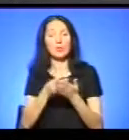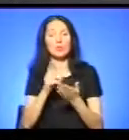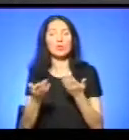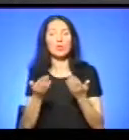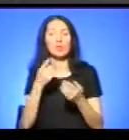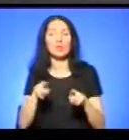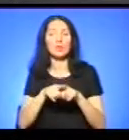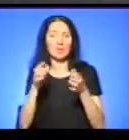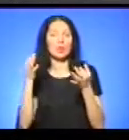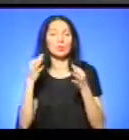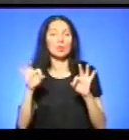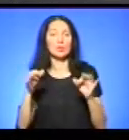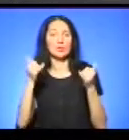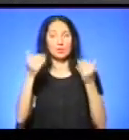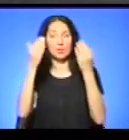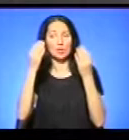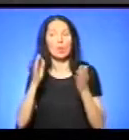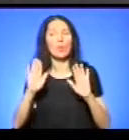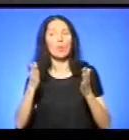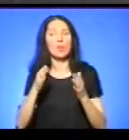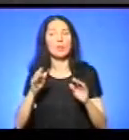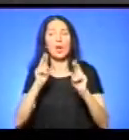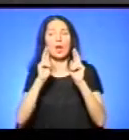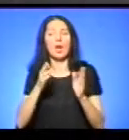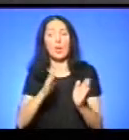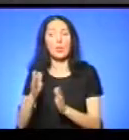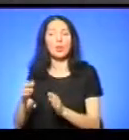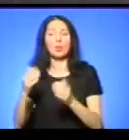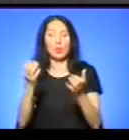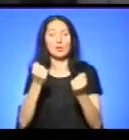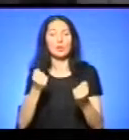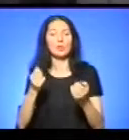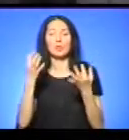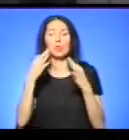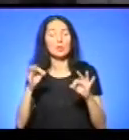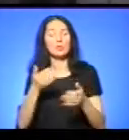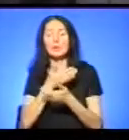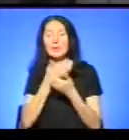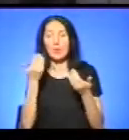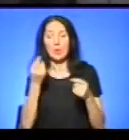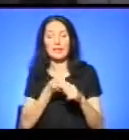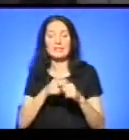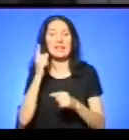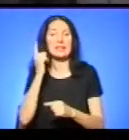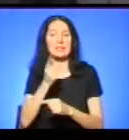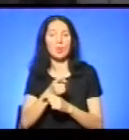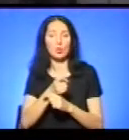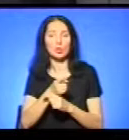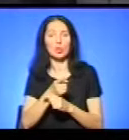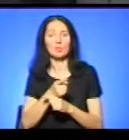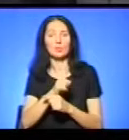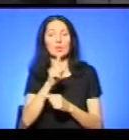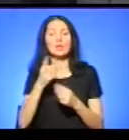такі дозволи. На сьогоднішній момент порядку отримання дозволу немає. Мінприроди його встановляє, порядок відповідно, його немає. Тобто це заборонено. За